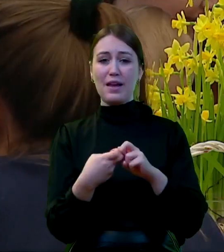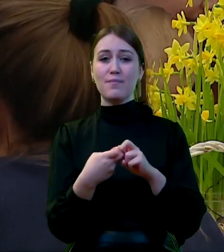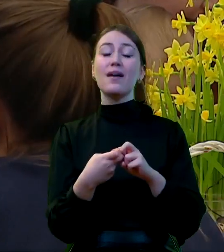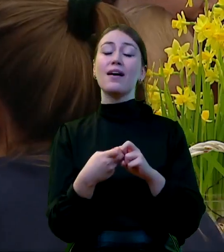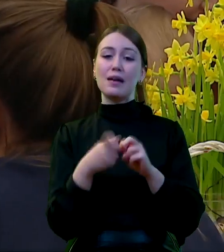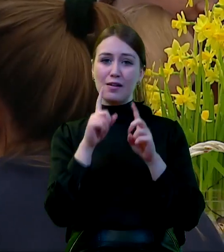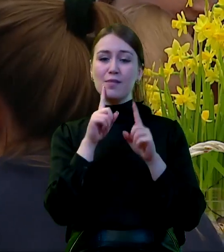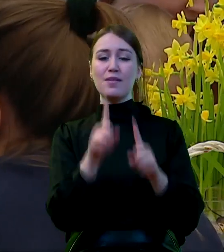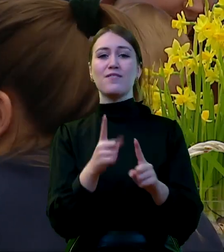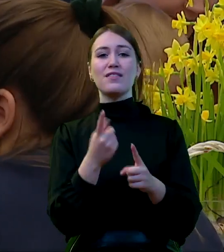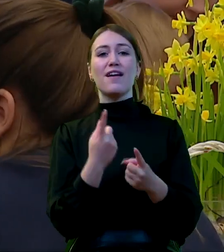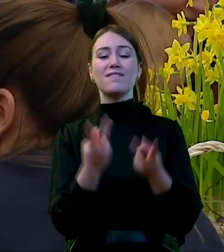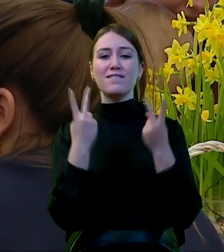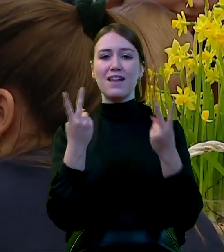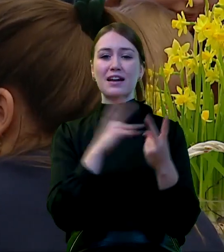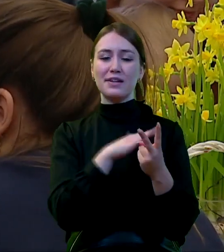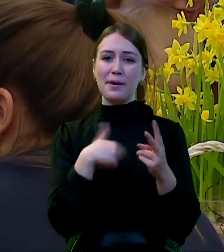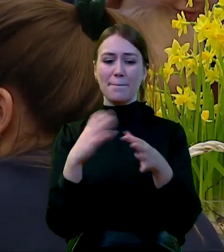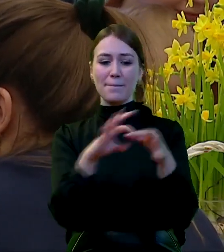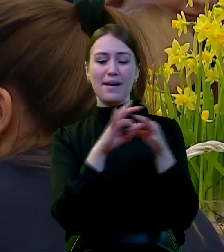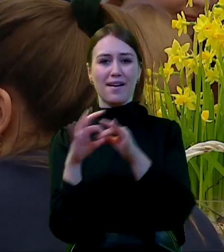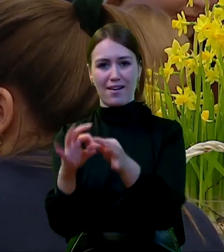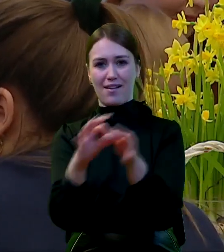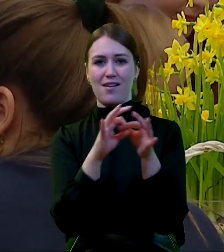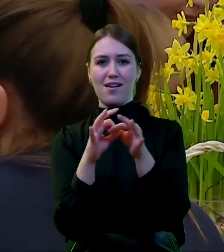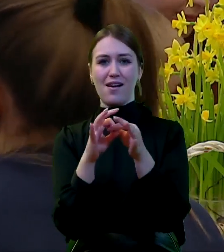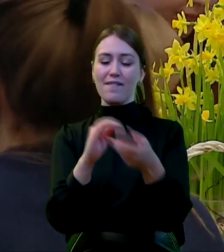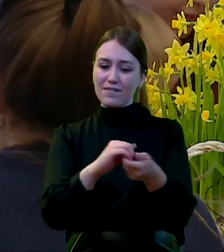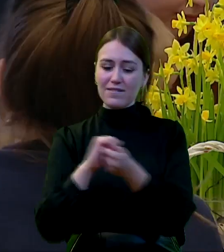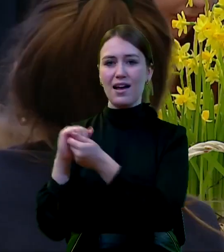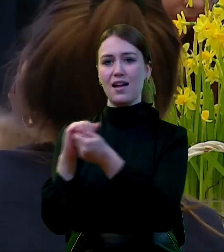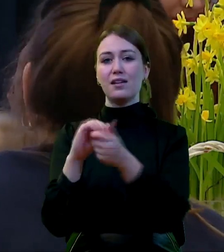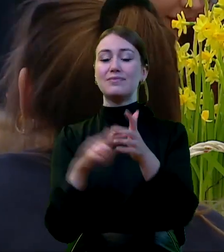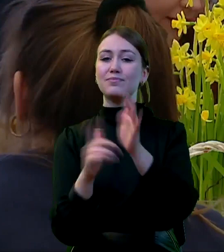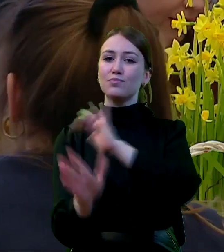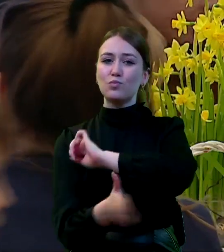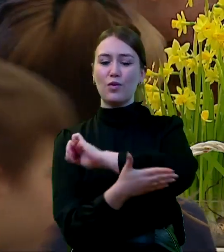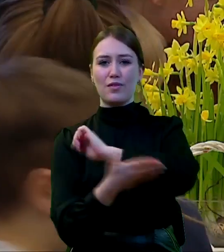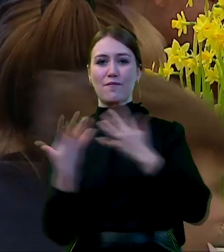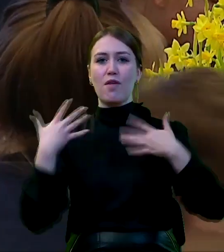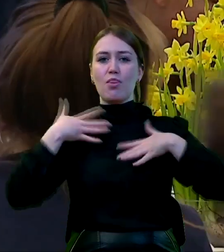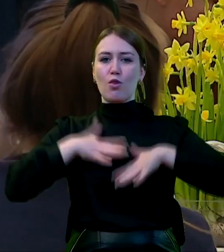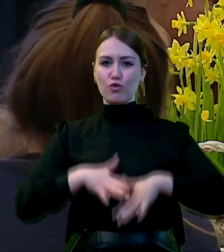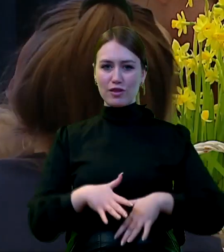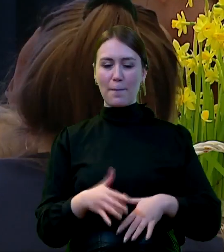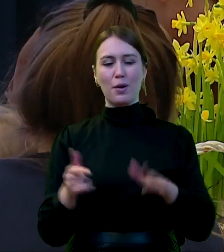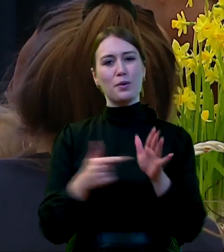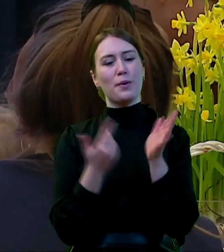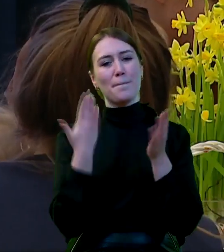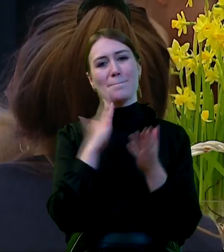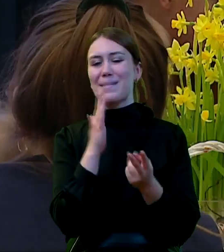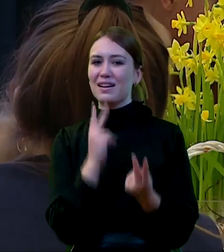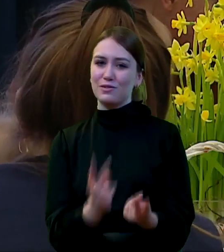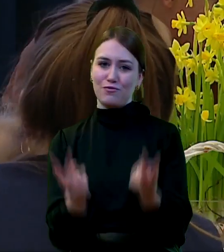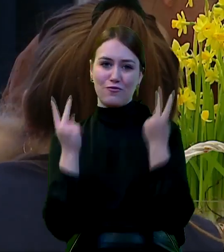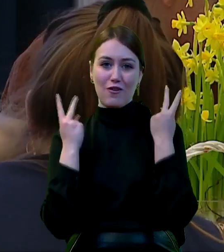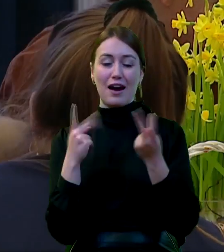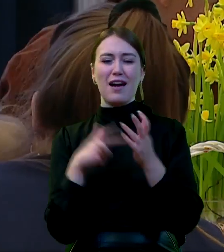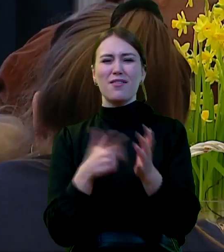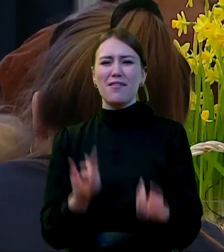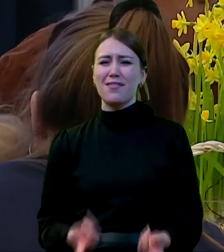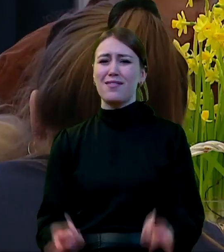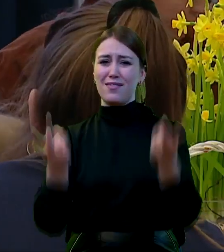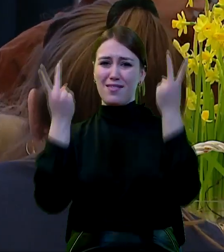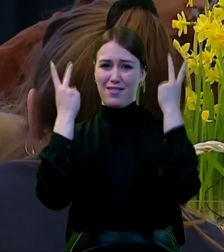relacyjność, właśnie tworzenie więzi, właśnie zakorzenienie w tożsamości jest niezwykle ważne, jest